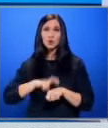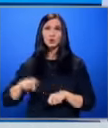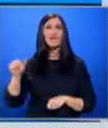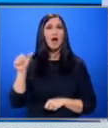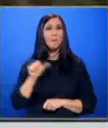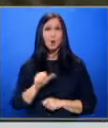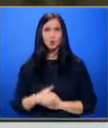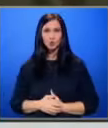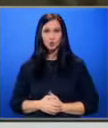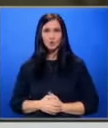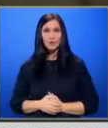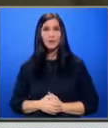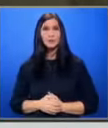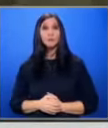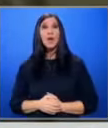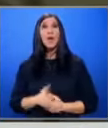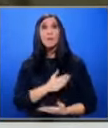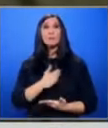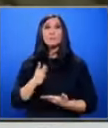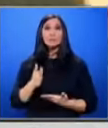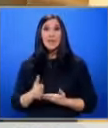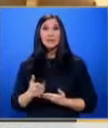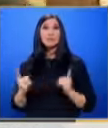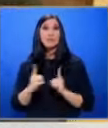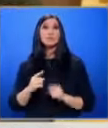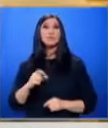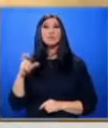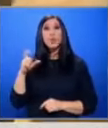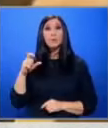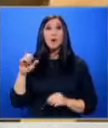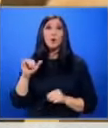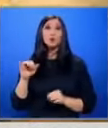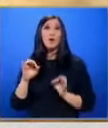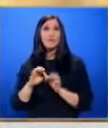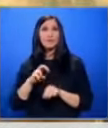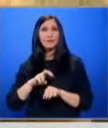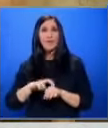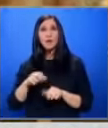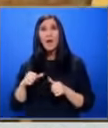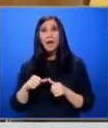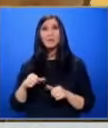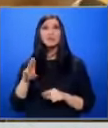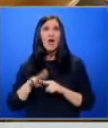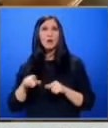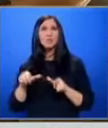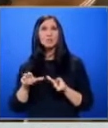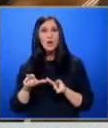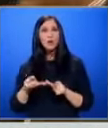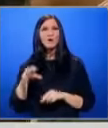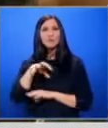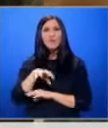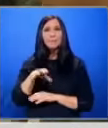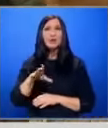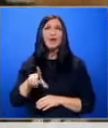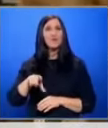Апостолова. Последната среща между Йенс Толтенберг, Урсула фон дер Лаен и Шарел Мишел в штаб-квартирата на НАТО беше